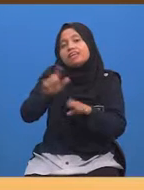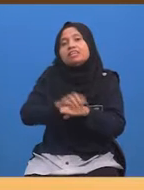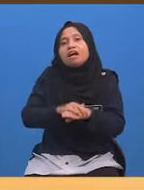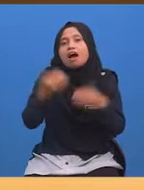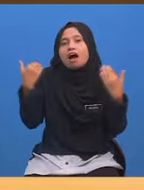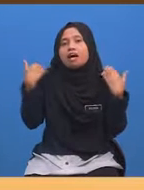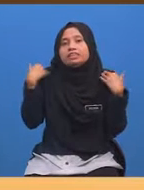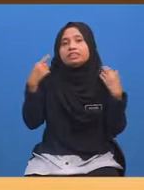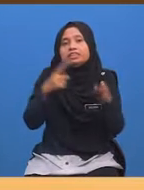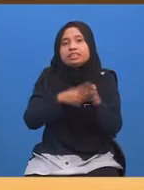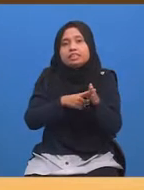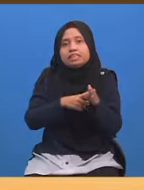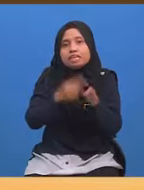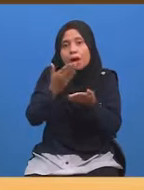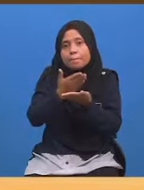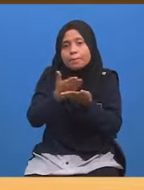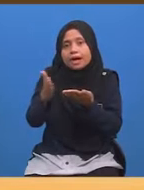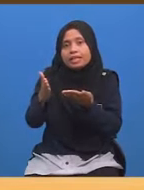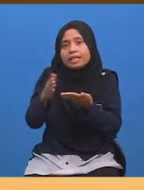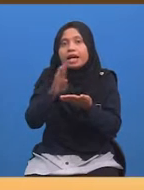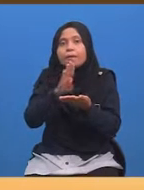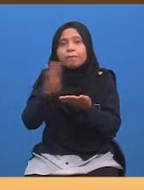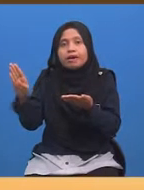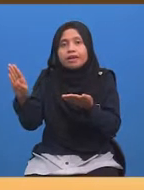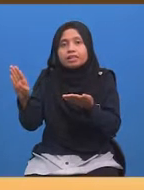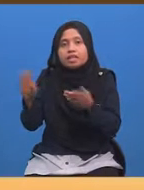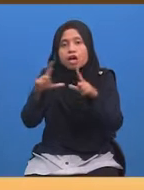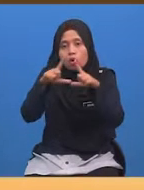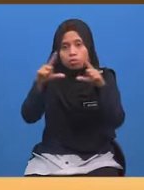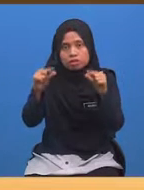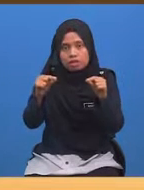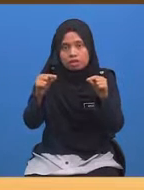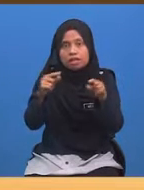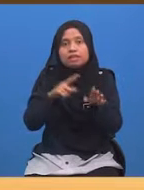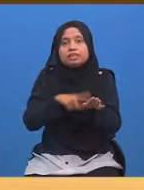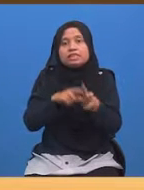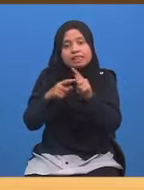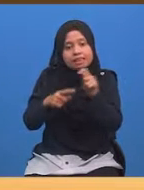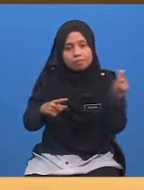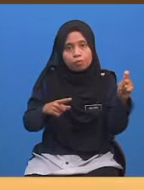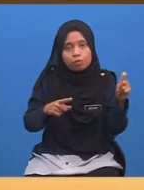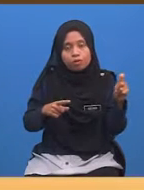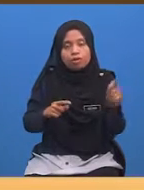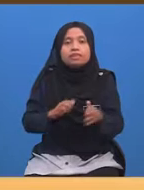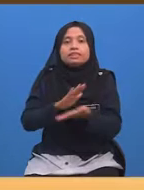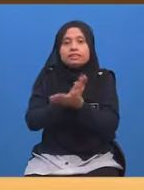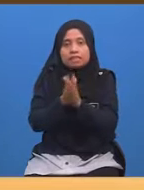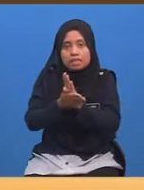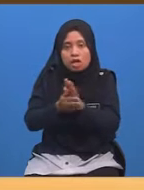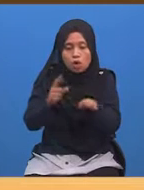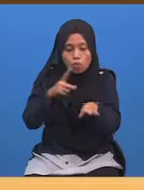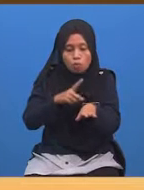Lumpur berada di bahagian barat berbanding Osaka Ini bermakna